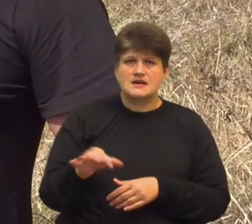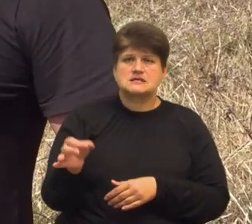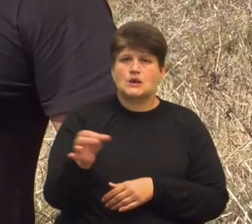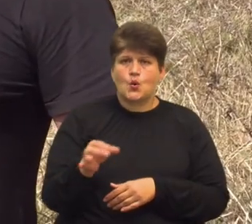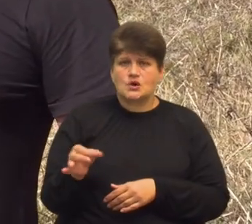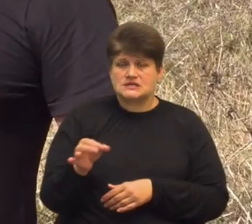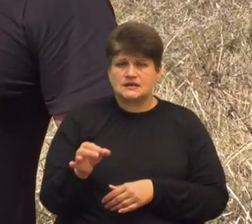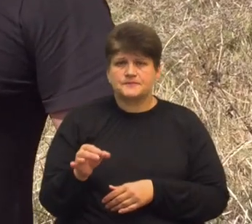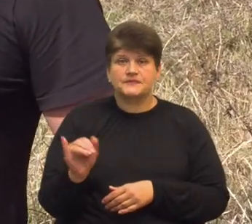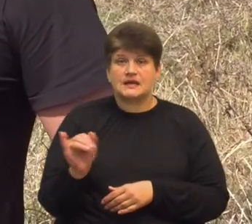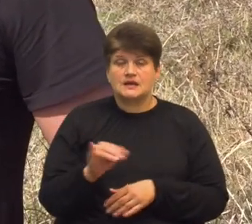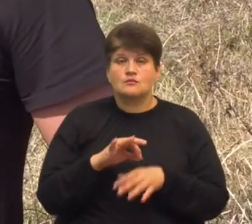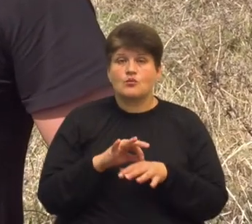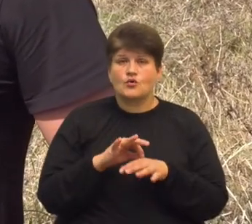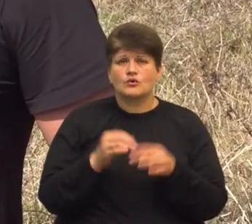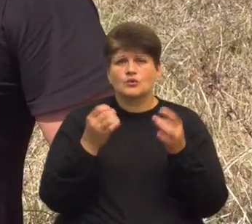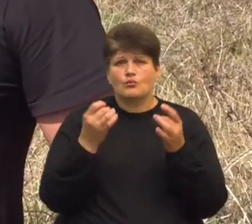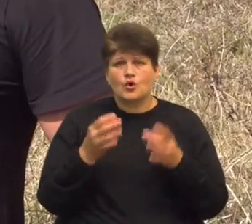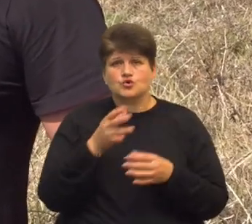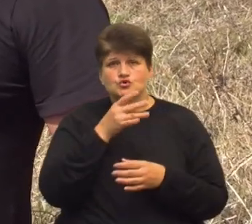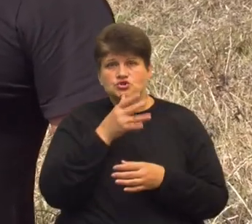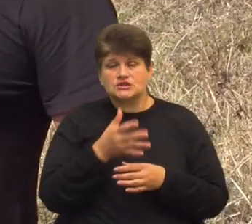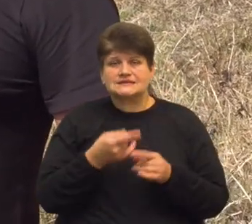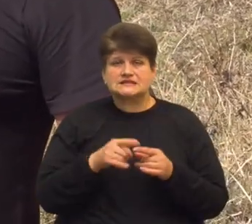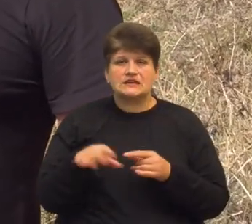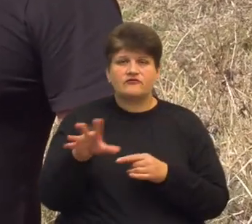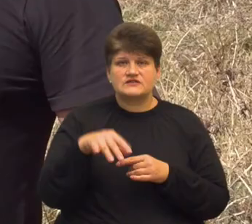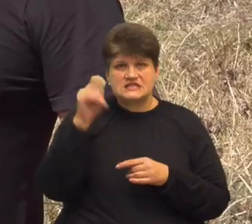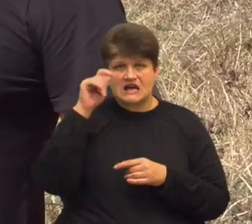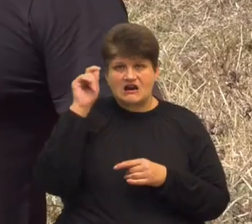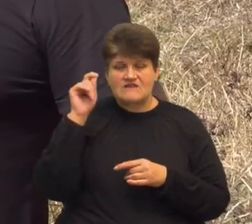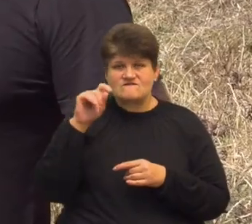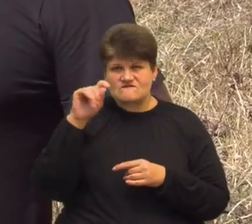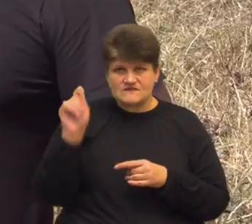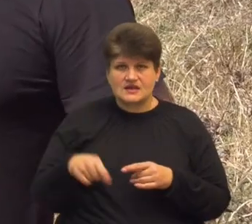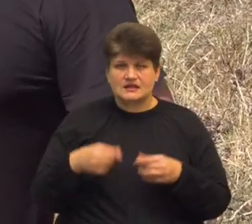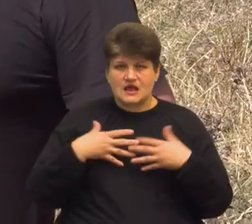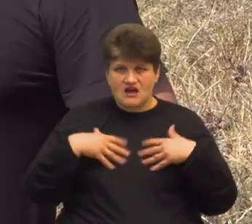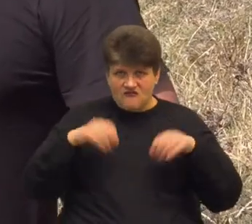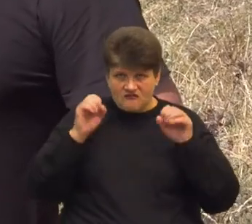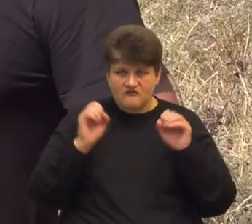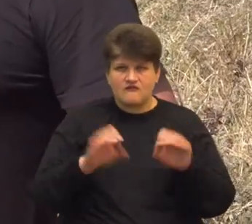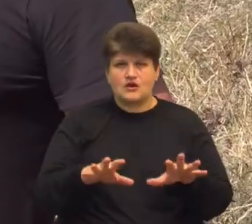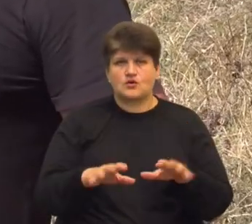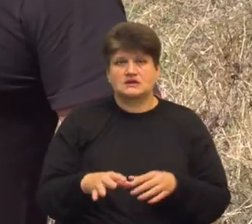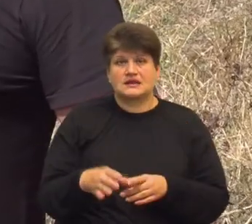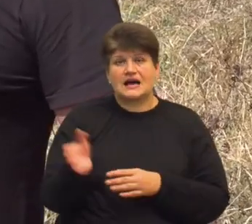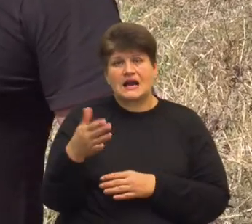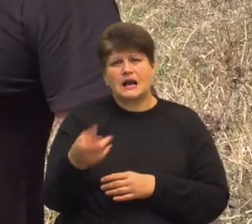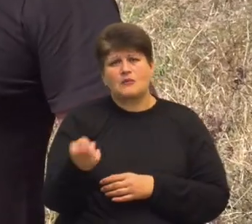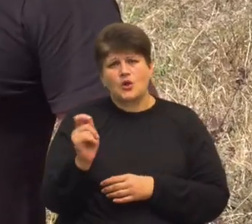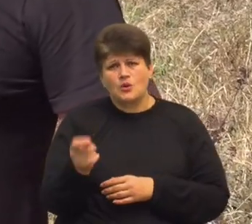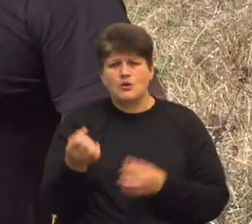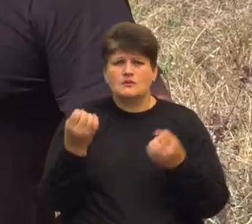і проводив простой час. І ось ця вся війна вона виходила. Ось риболовля, бо просто на